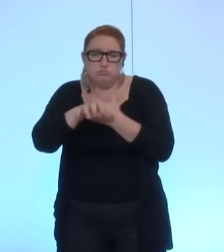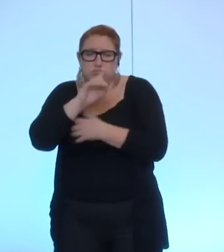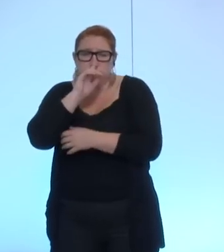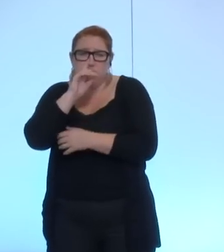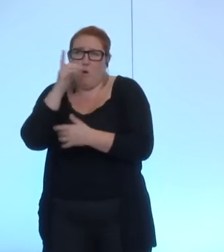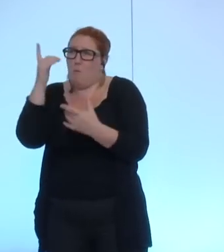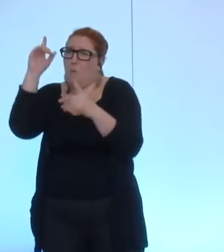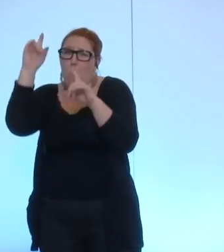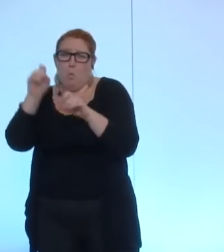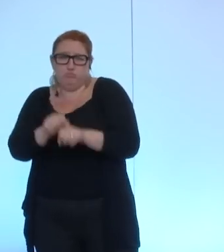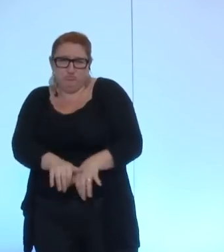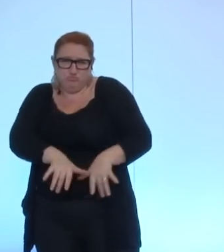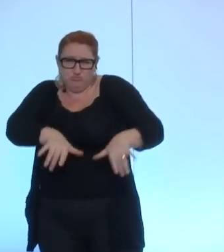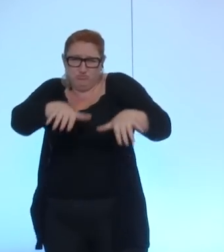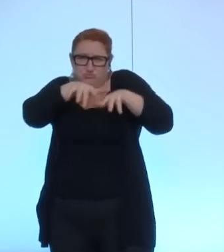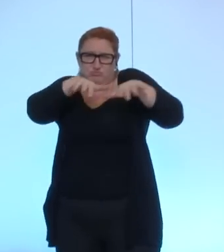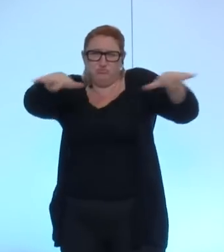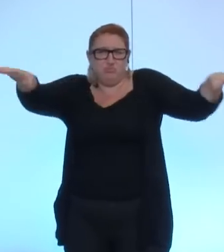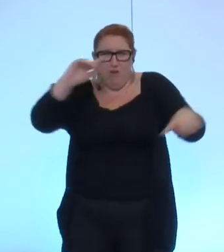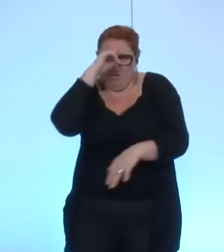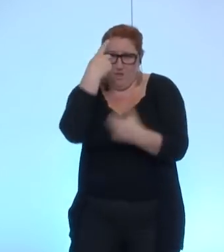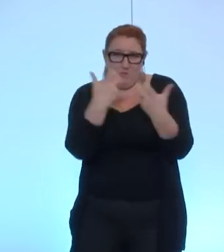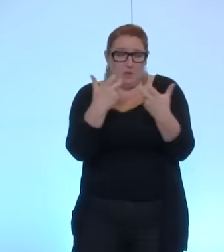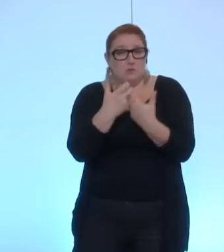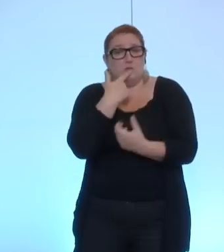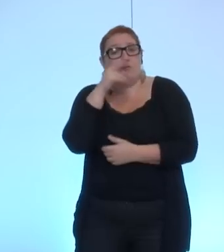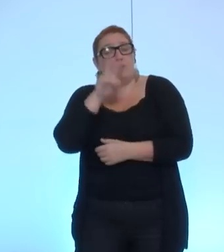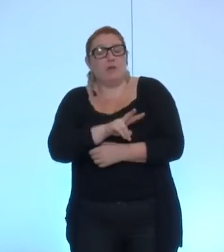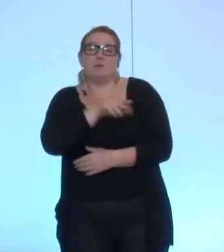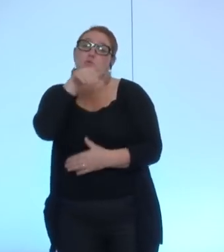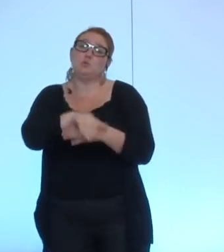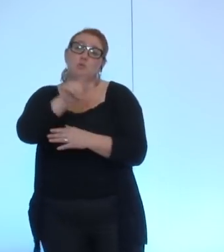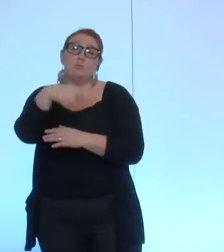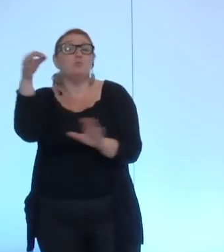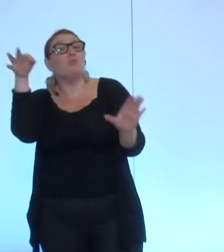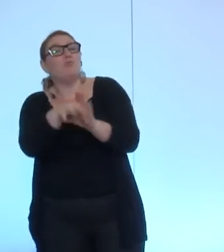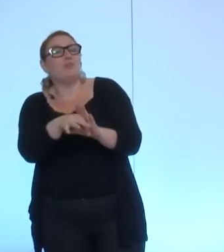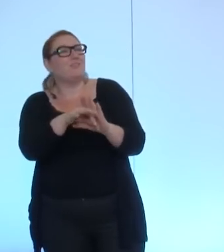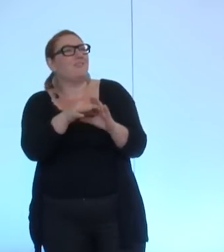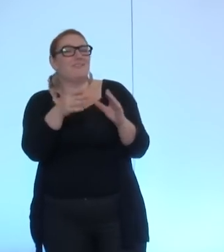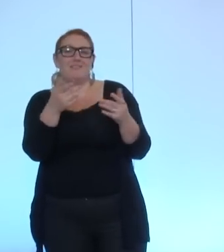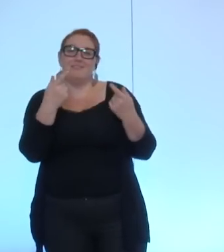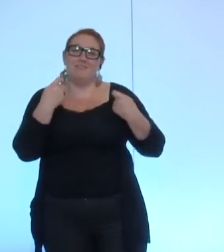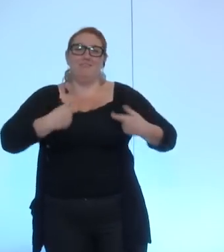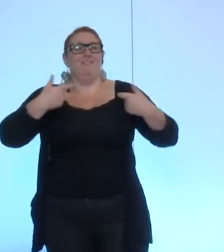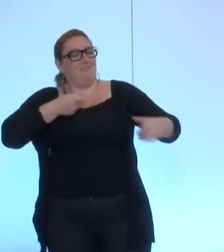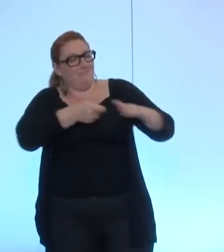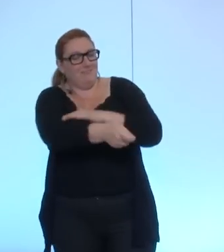est à craindre donc que le fonds de soutien que notre majorité va mettre en place ce soir soit insuffisant pour faire face à l'ampleur des besoins